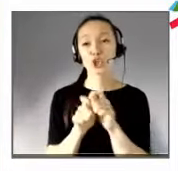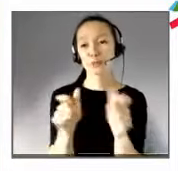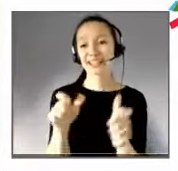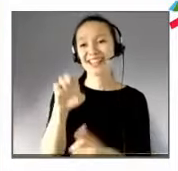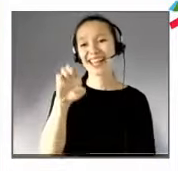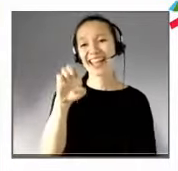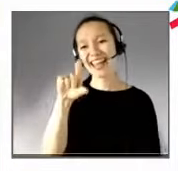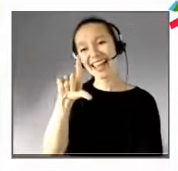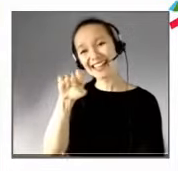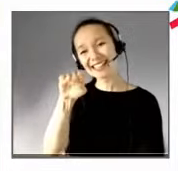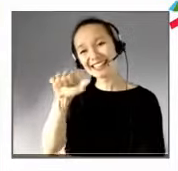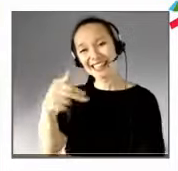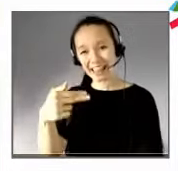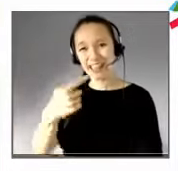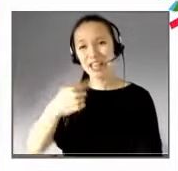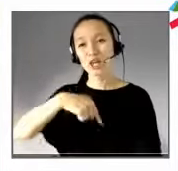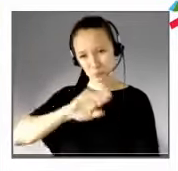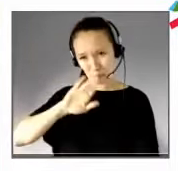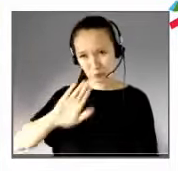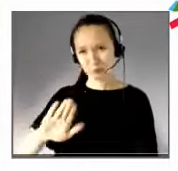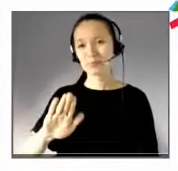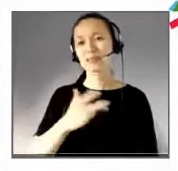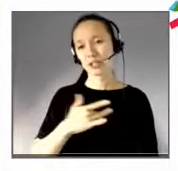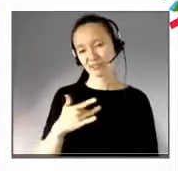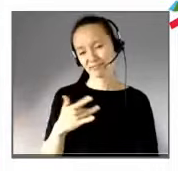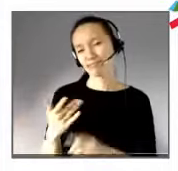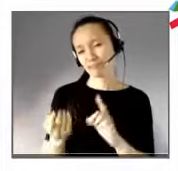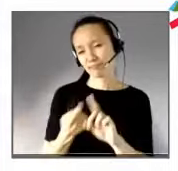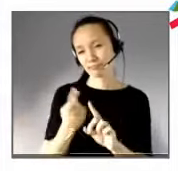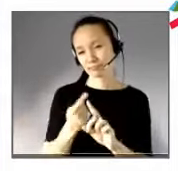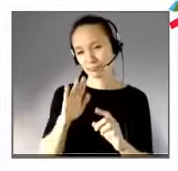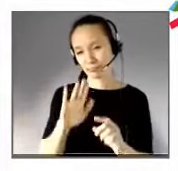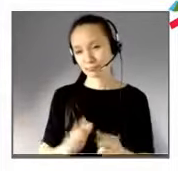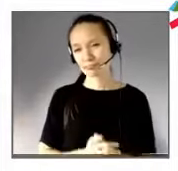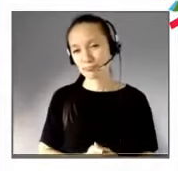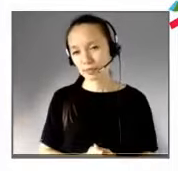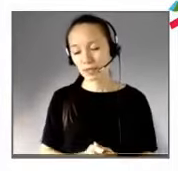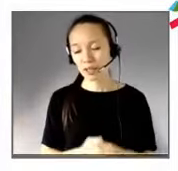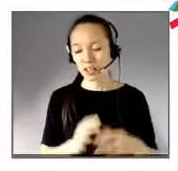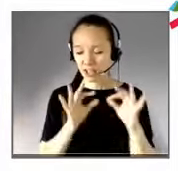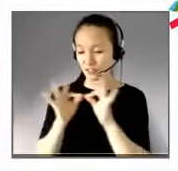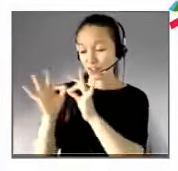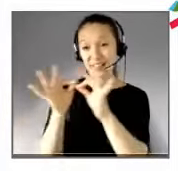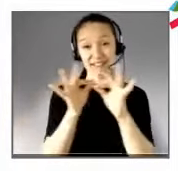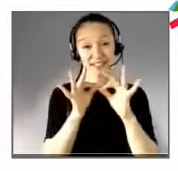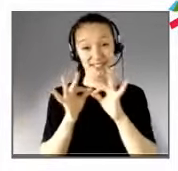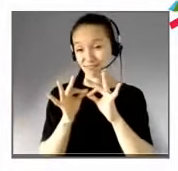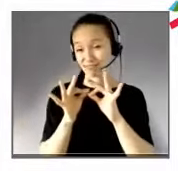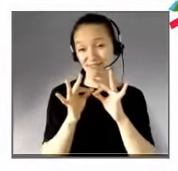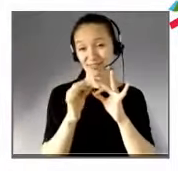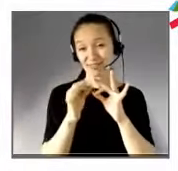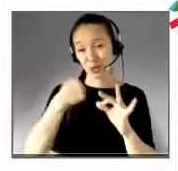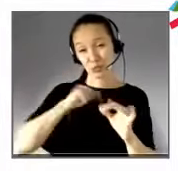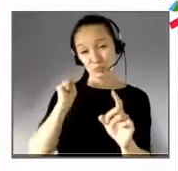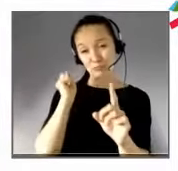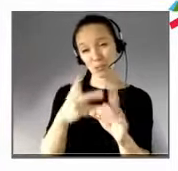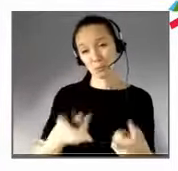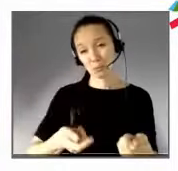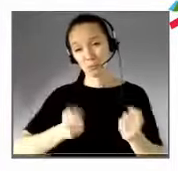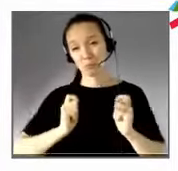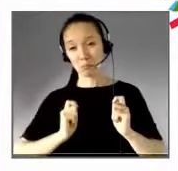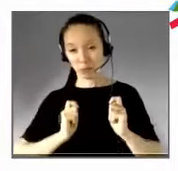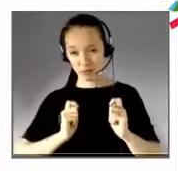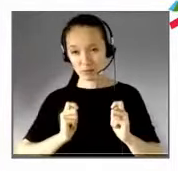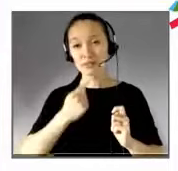en santé et quelque part, la fraternité est un peu consubstantielle de notre mission d'attention à l'autre, de